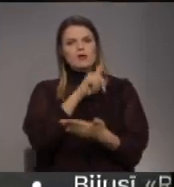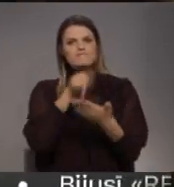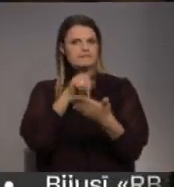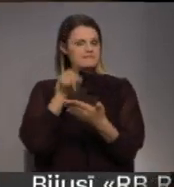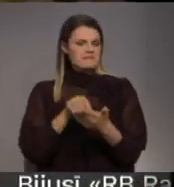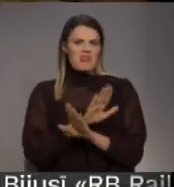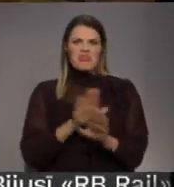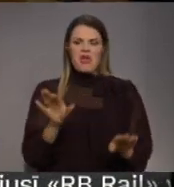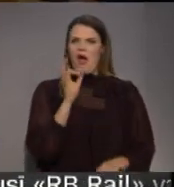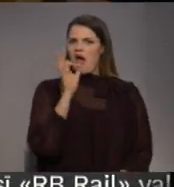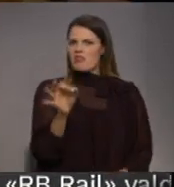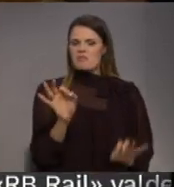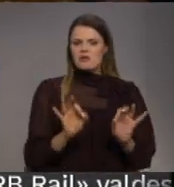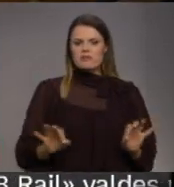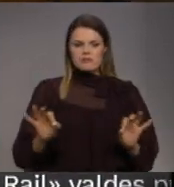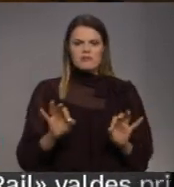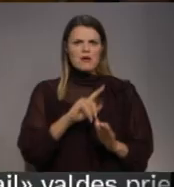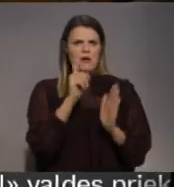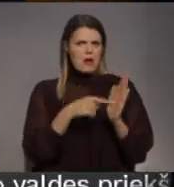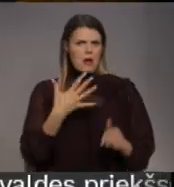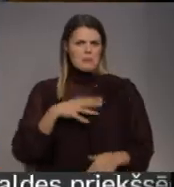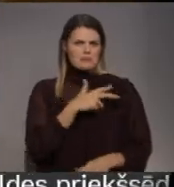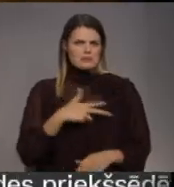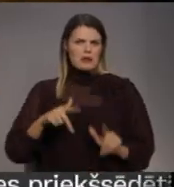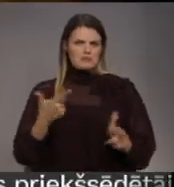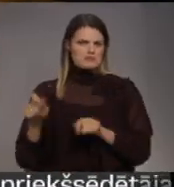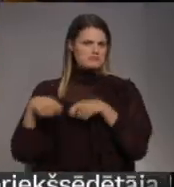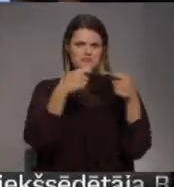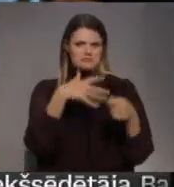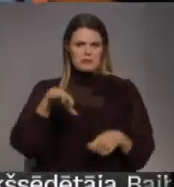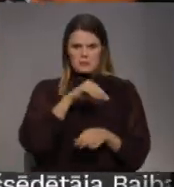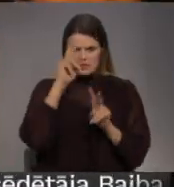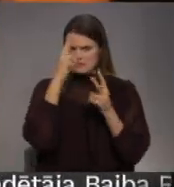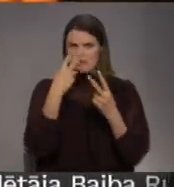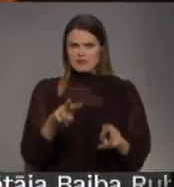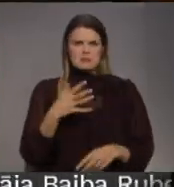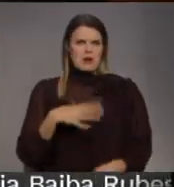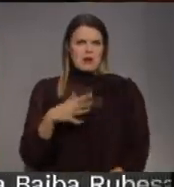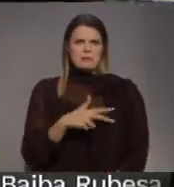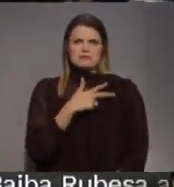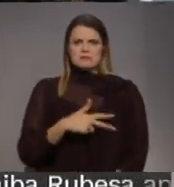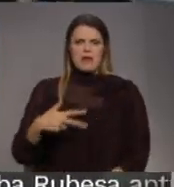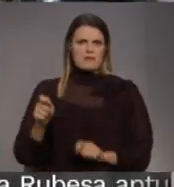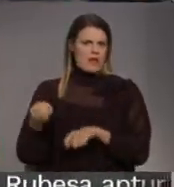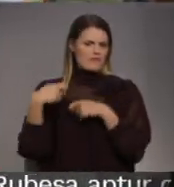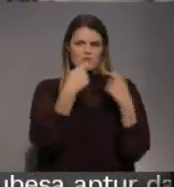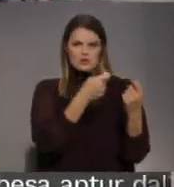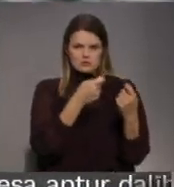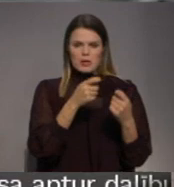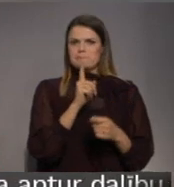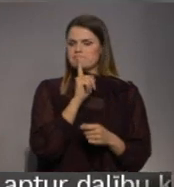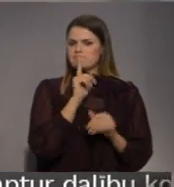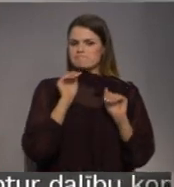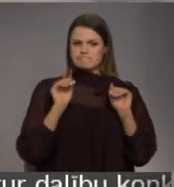neatbildēja. Kāpēc Dānija tā rīkojas? Kāpēc? Mēs nesaprotam. Kāpēc Dānija tā dara? Uzzinot par vēstnieku